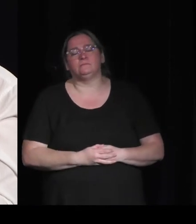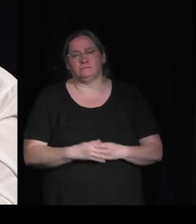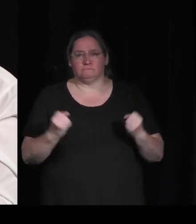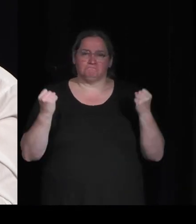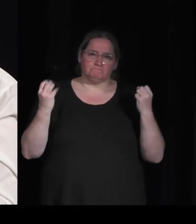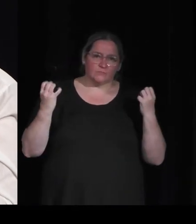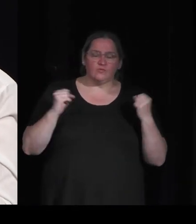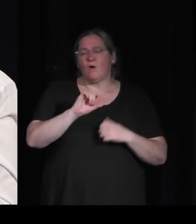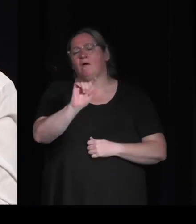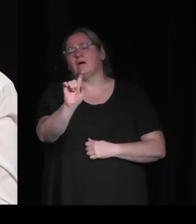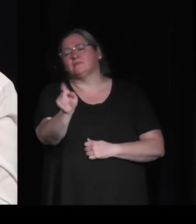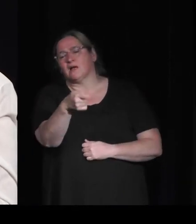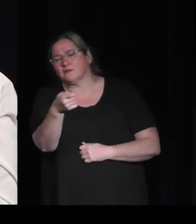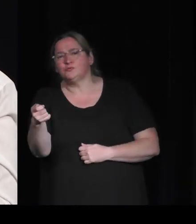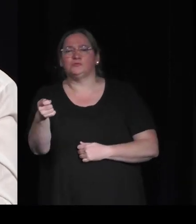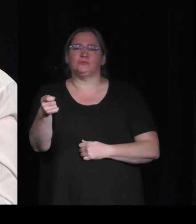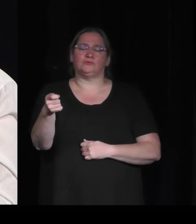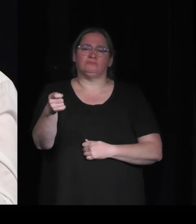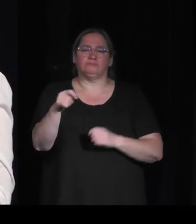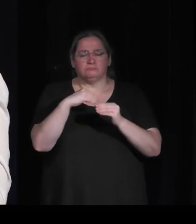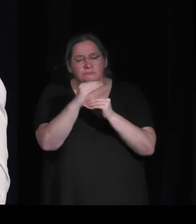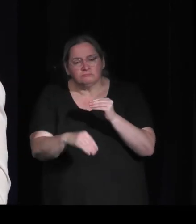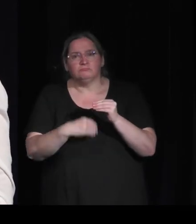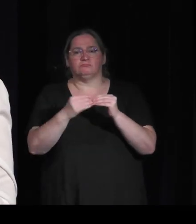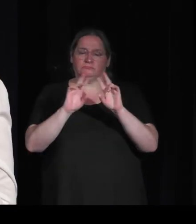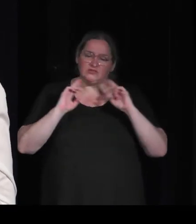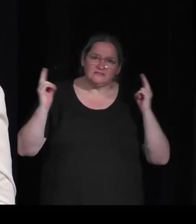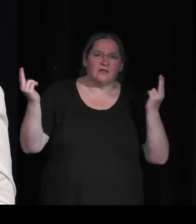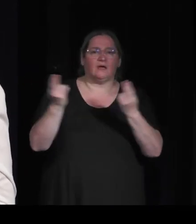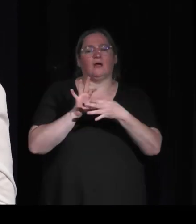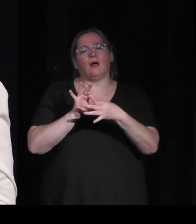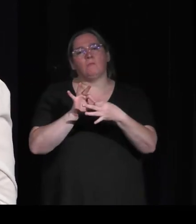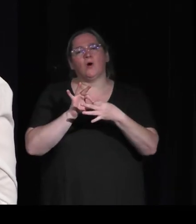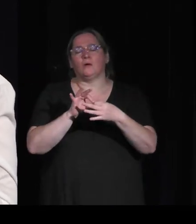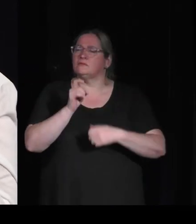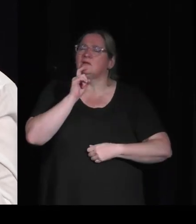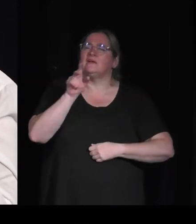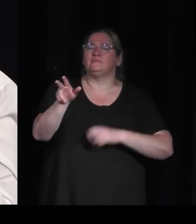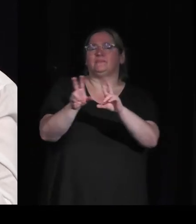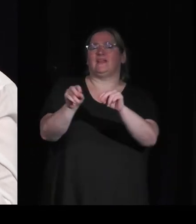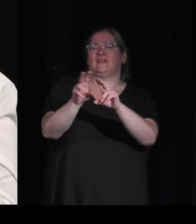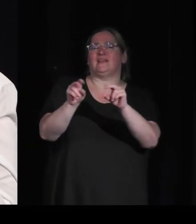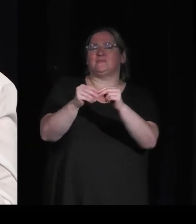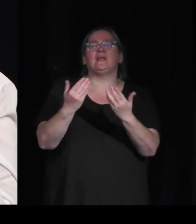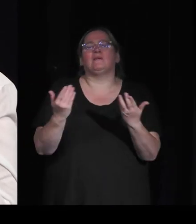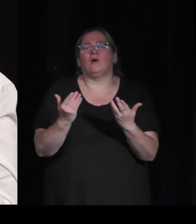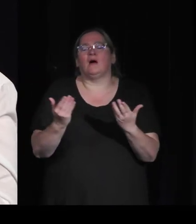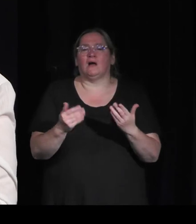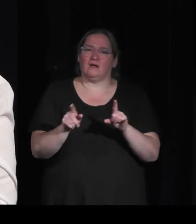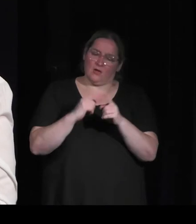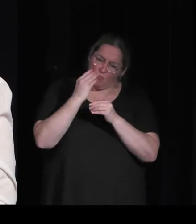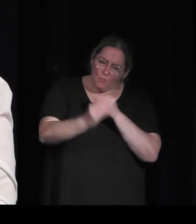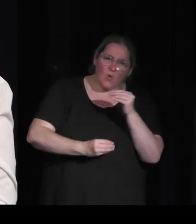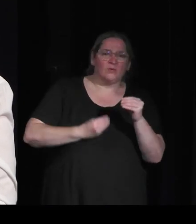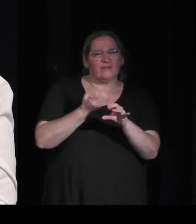enfin à la nature à l'univers qui nous entoure et qui a été vous en avez parlé au tout début c'est les mondes virtuels c'est